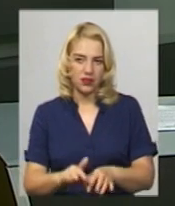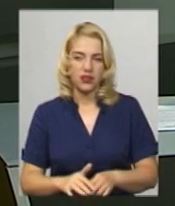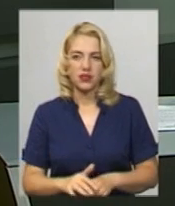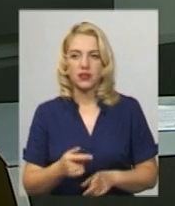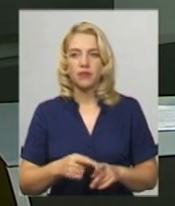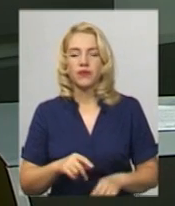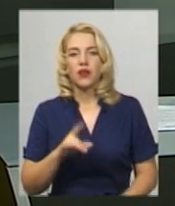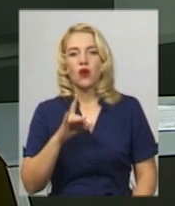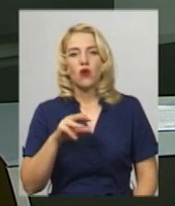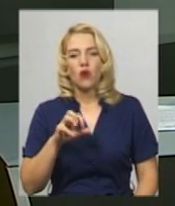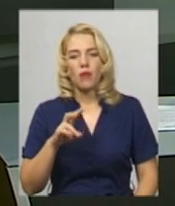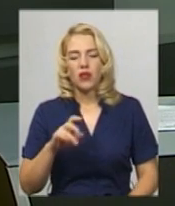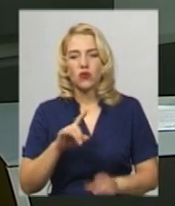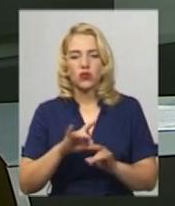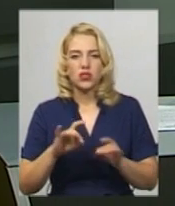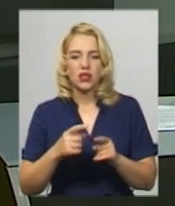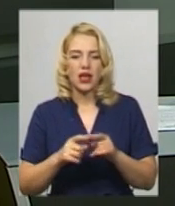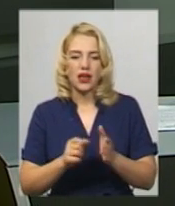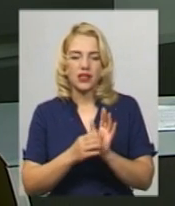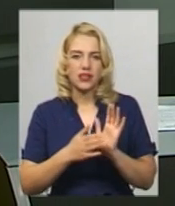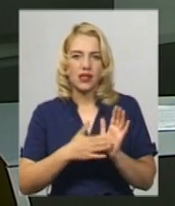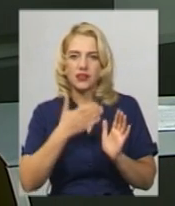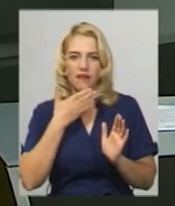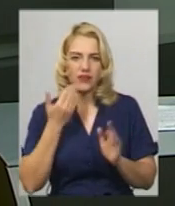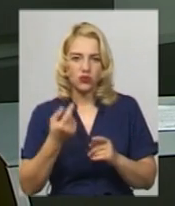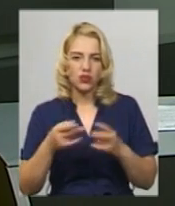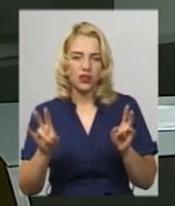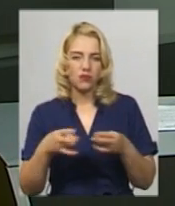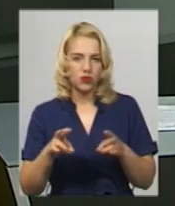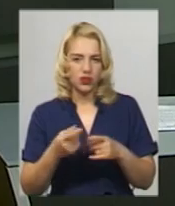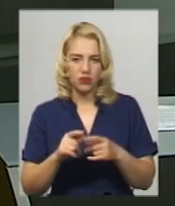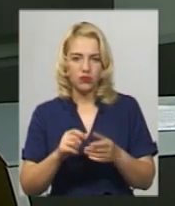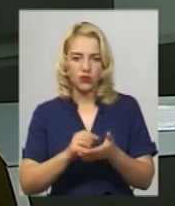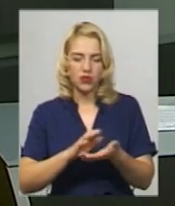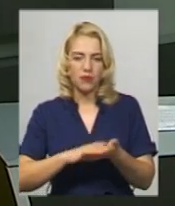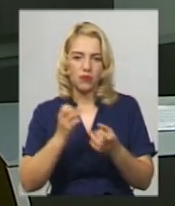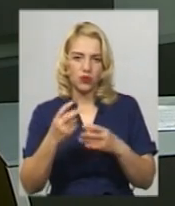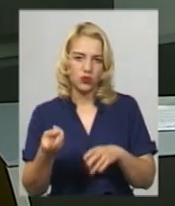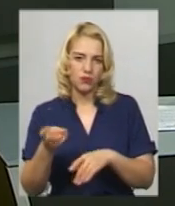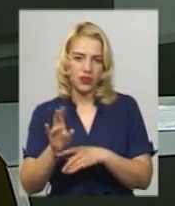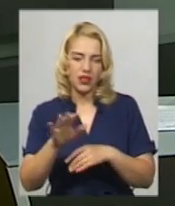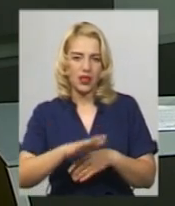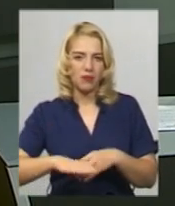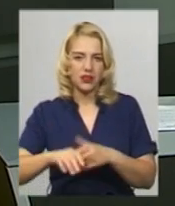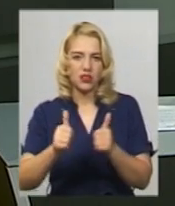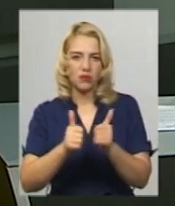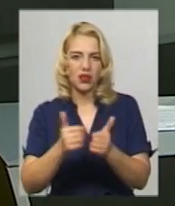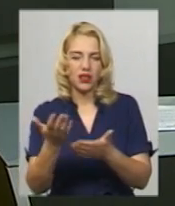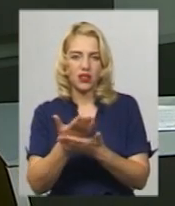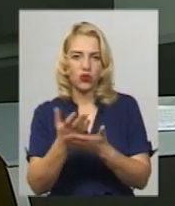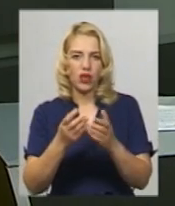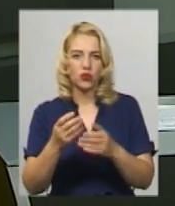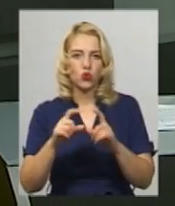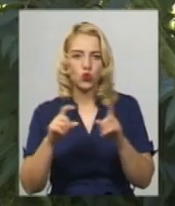Леся Романюк додає, реєстрація відсутня. Щоб взяти участь, потрібно просто прийти до майданчика біля кінотеатру імені Тараса Шевченка.